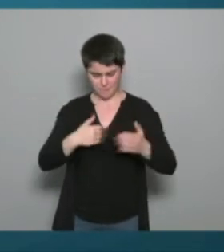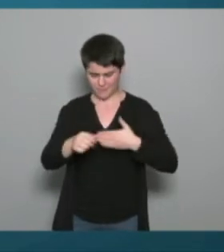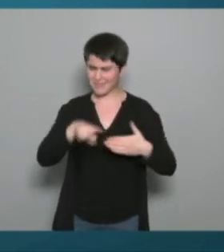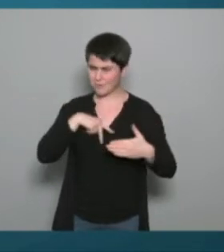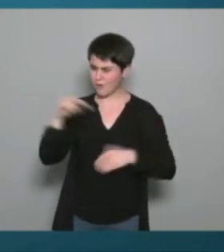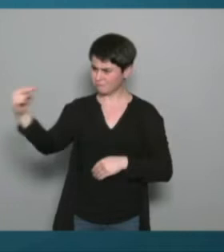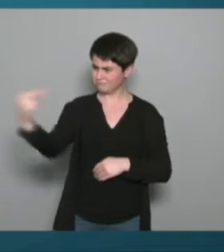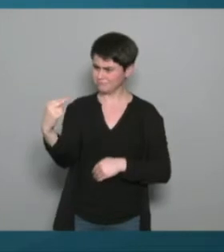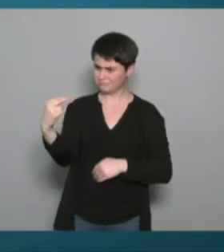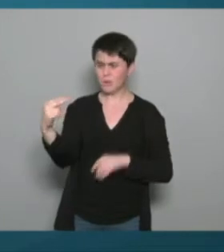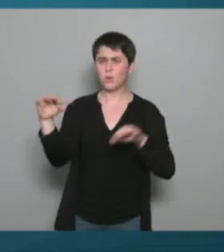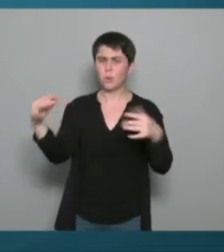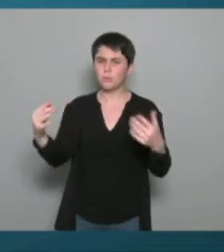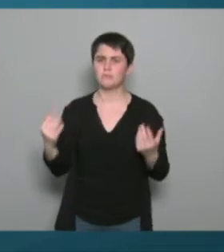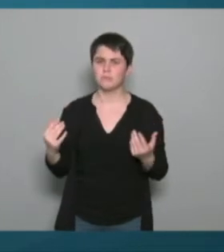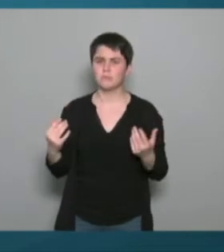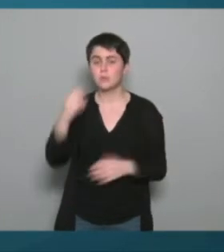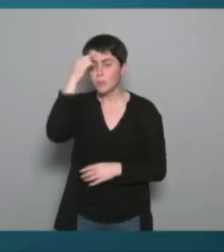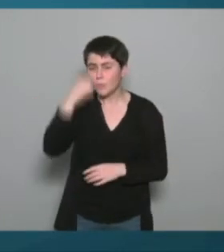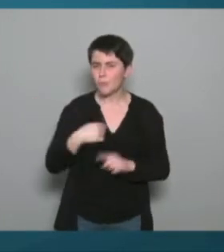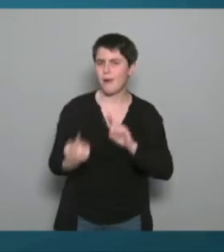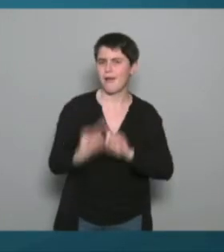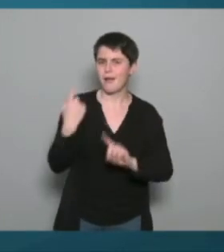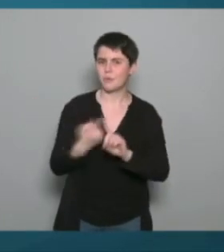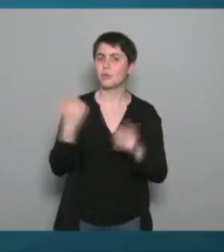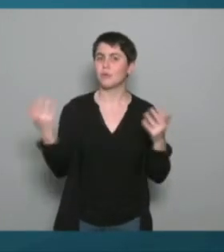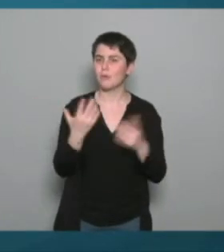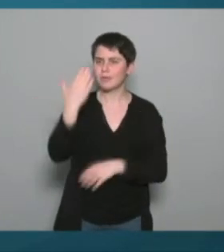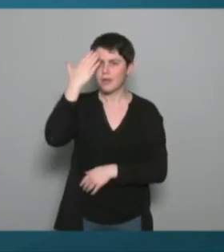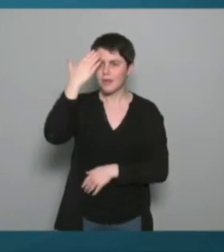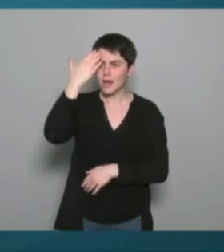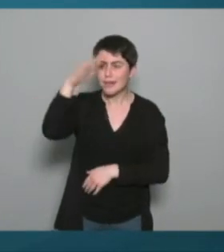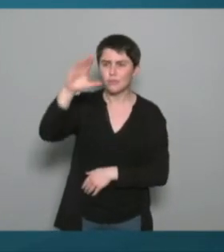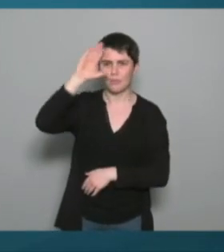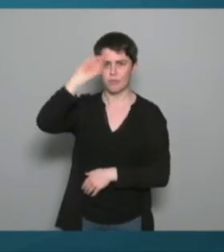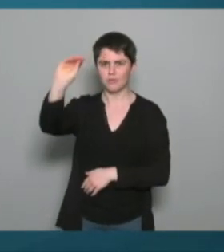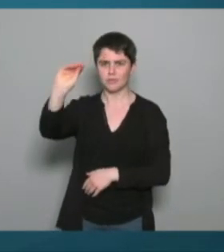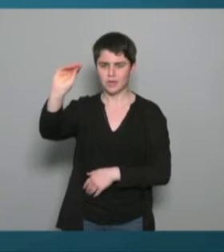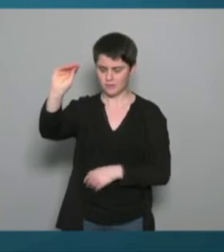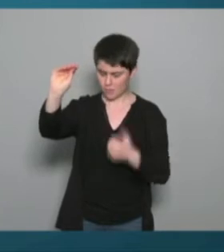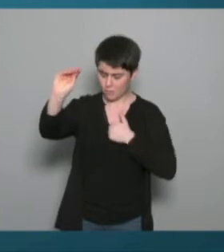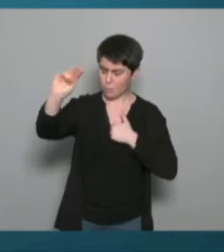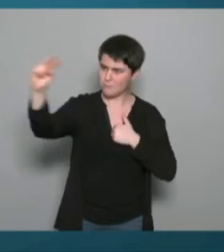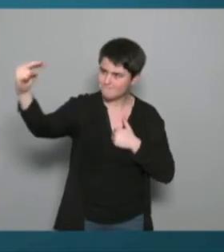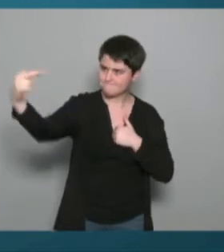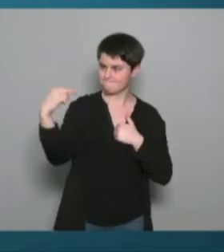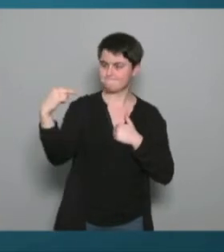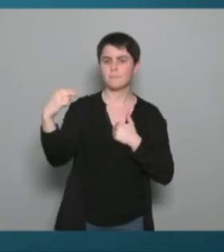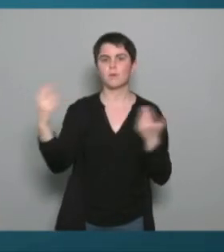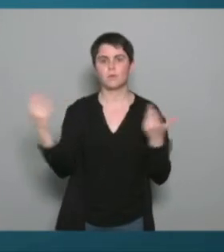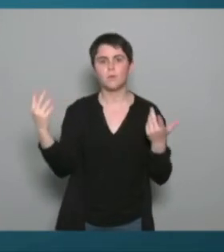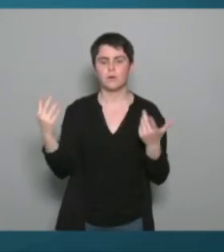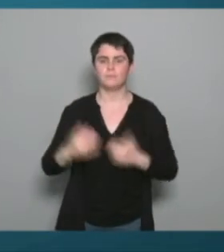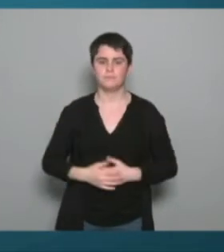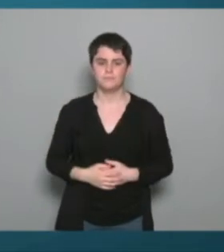c'est important aussi le regard des autres au niveau professionnel comment on fait pour justement